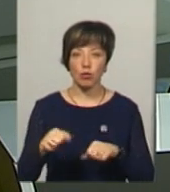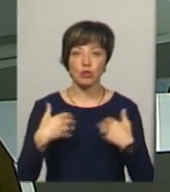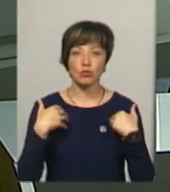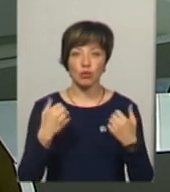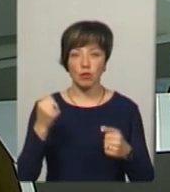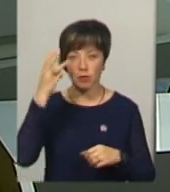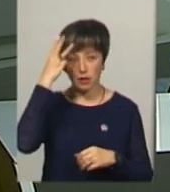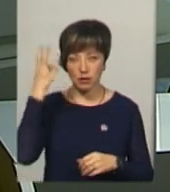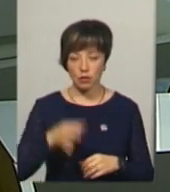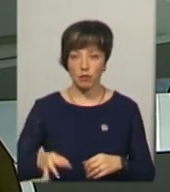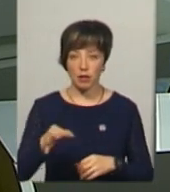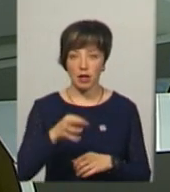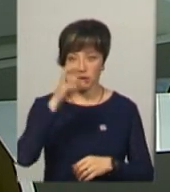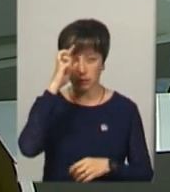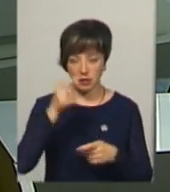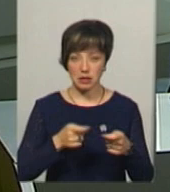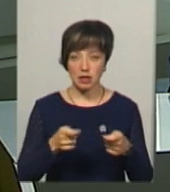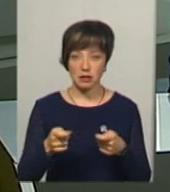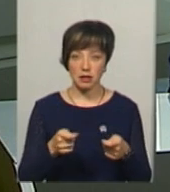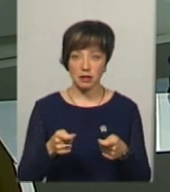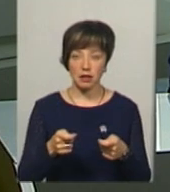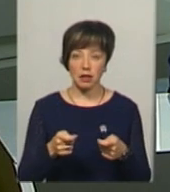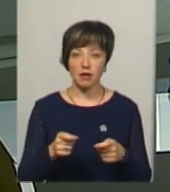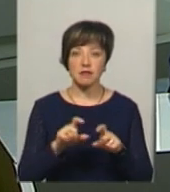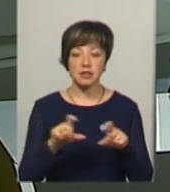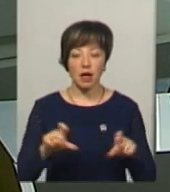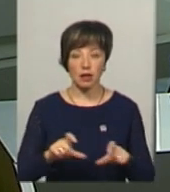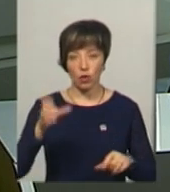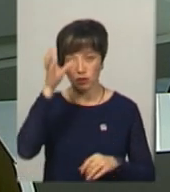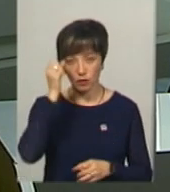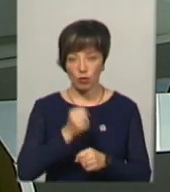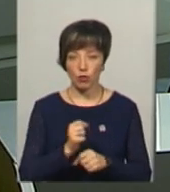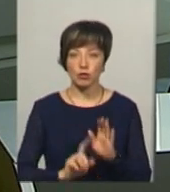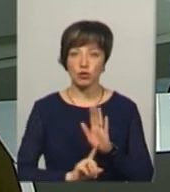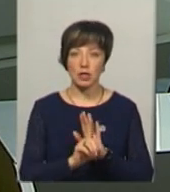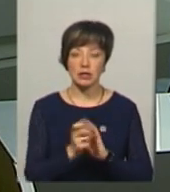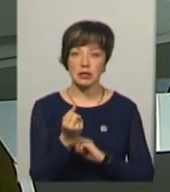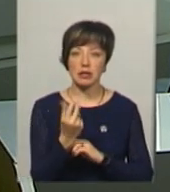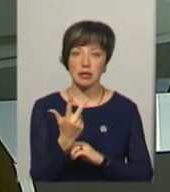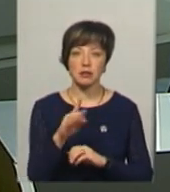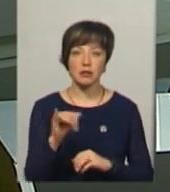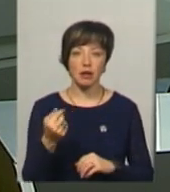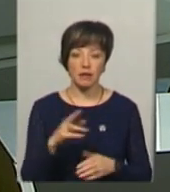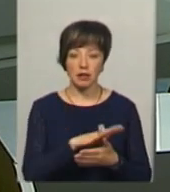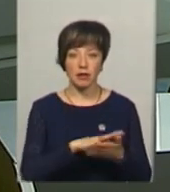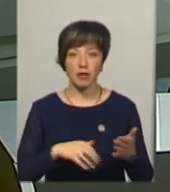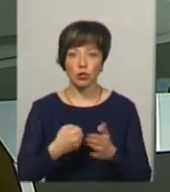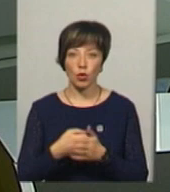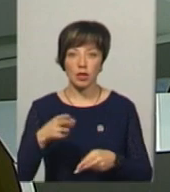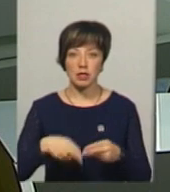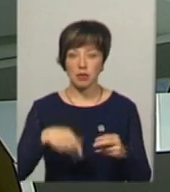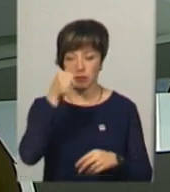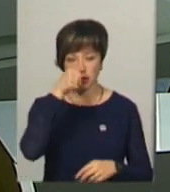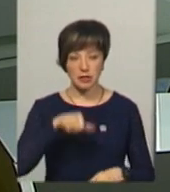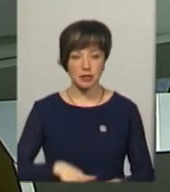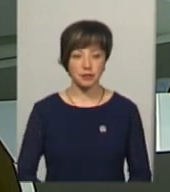здоров'я Хмельницької облдержадміністрації Тетяни Косовської, в закладах освіти робота почалася з 13 травня і триватиме до кінця